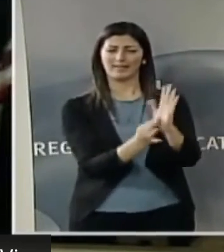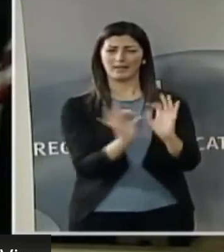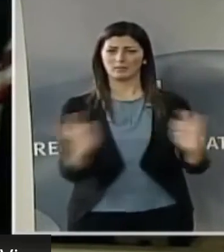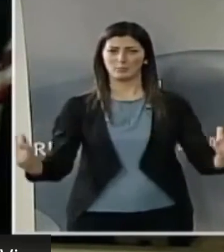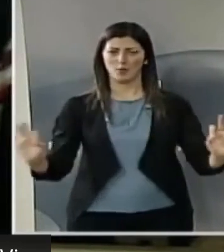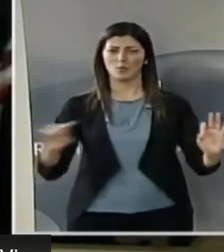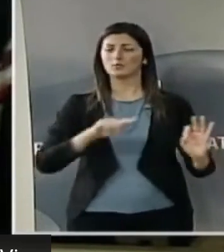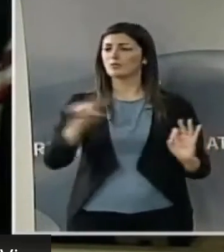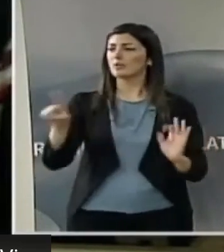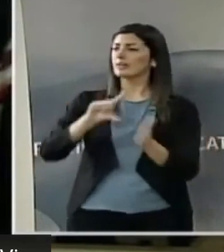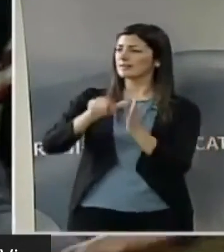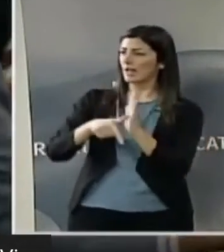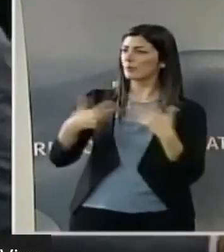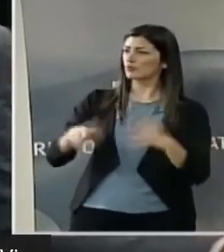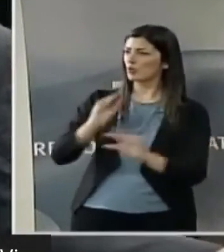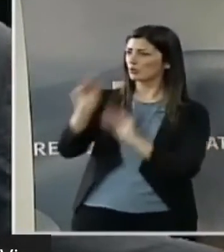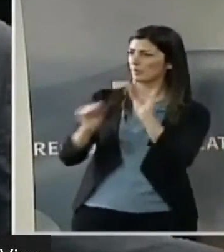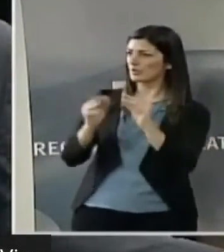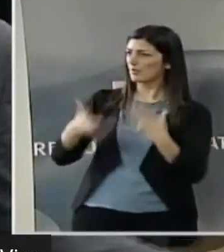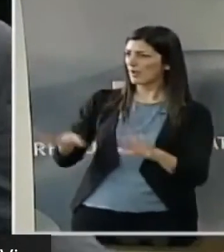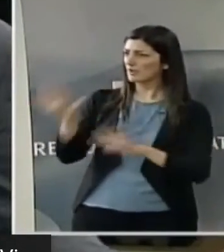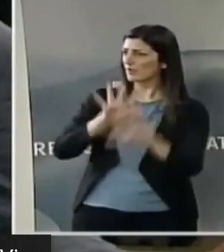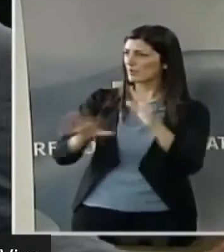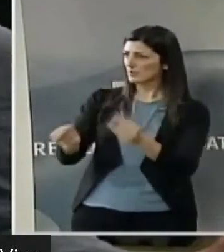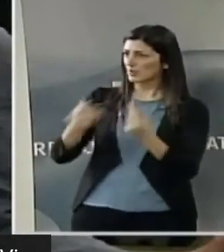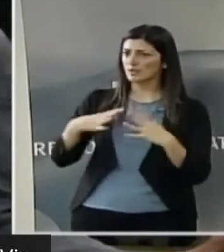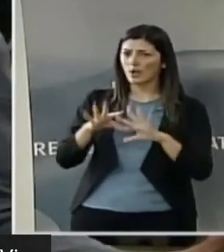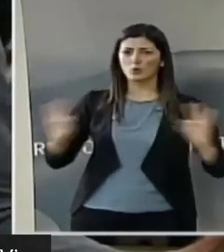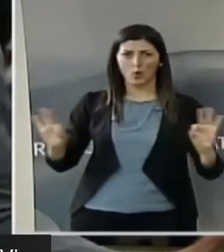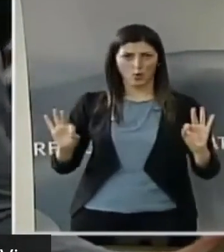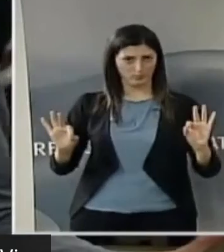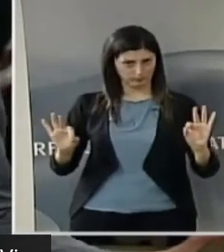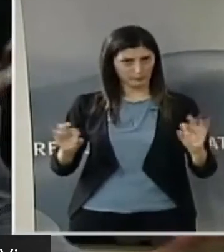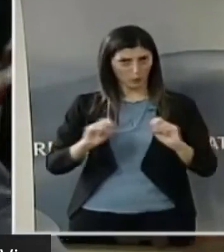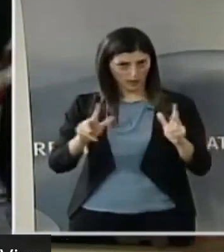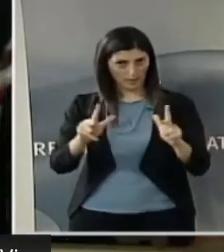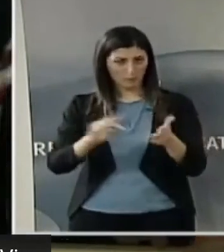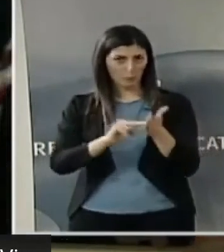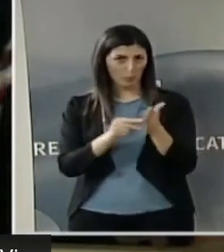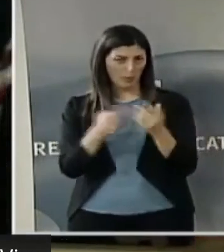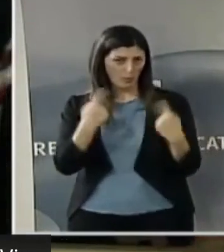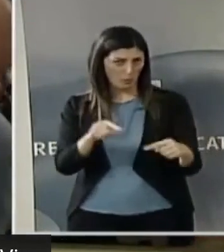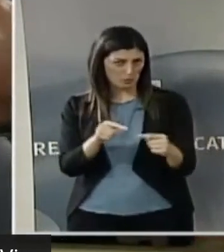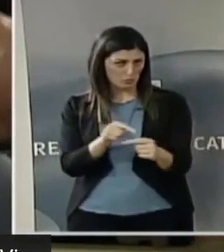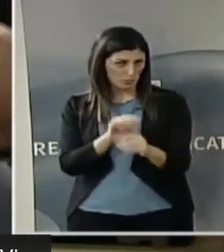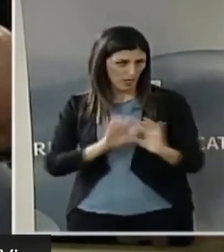e per tempo non ci avete mai dato. Nessun problema con questo. Procediamo. Sa che facoltà di ogni...